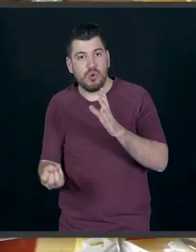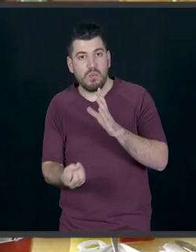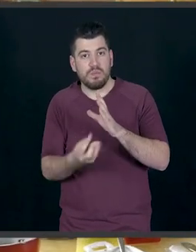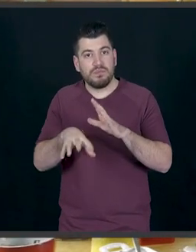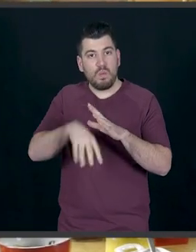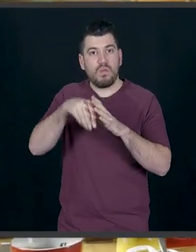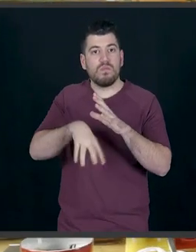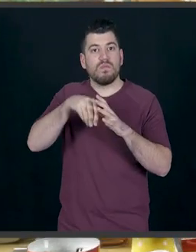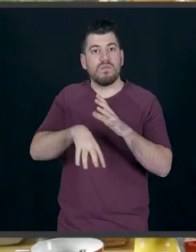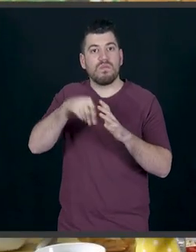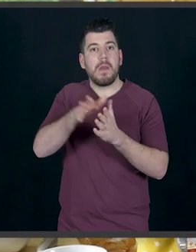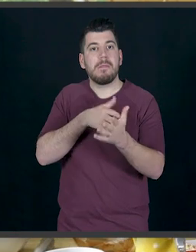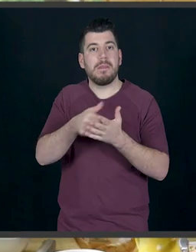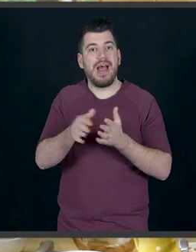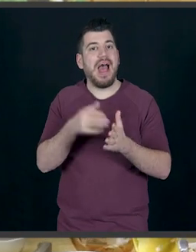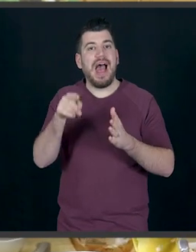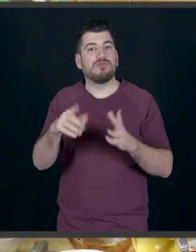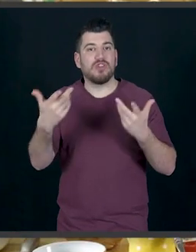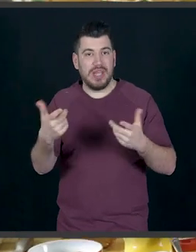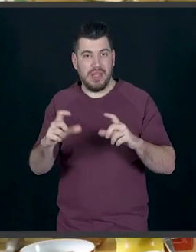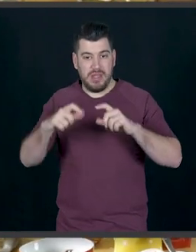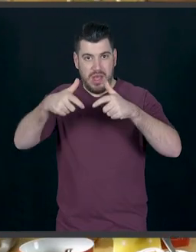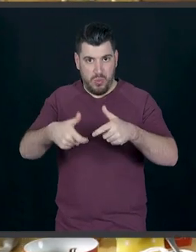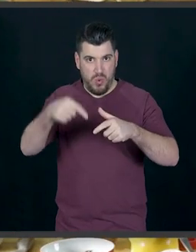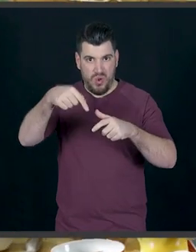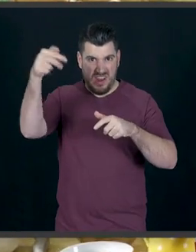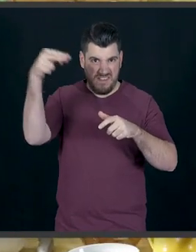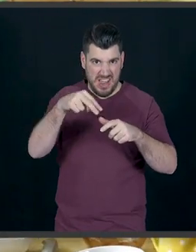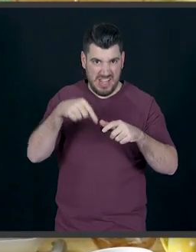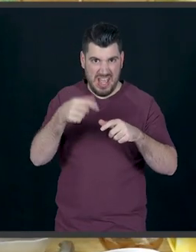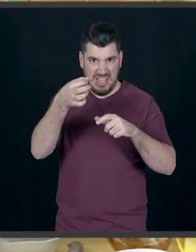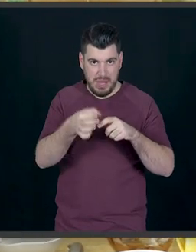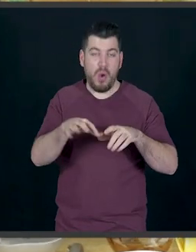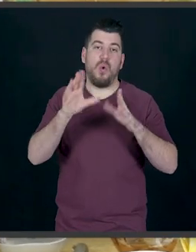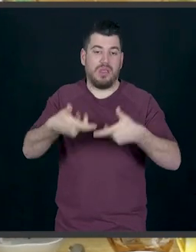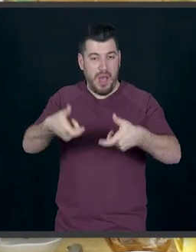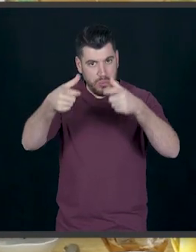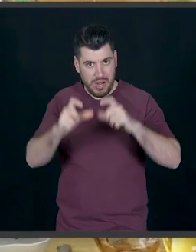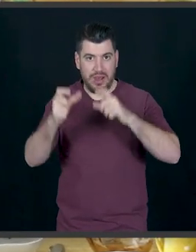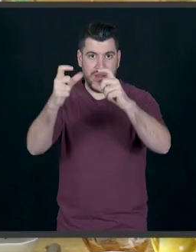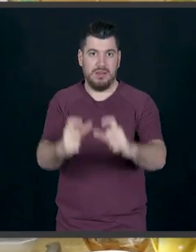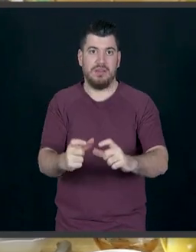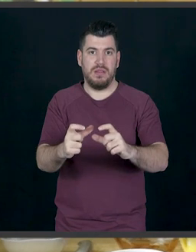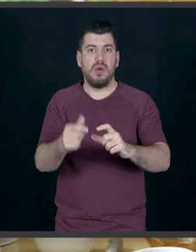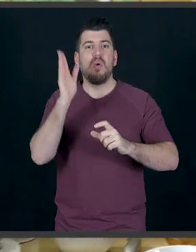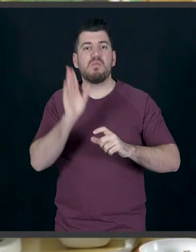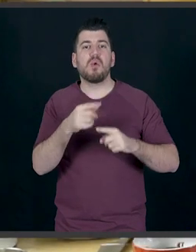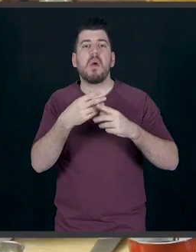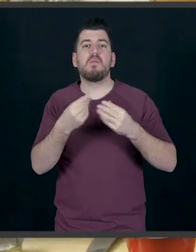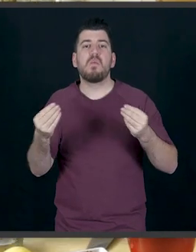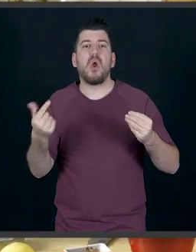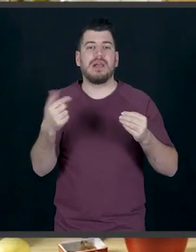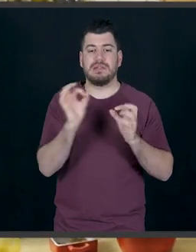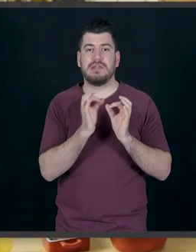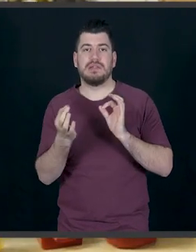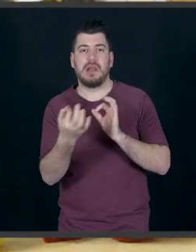αυτό το σερβίρουμε όχι από αυτή την πλευρά όπως καταλαβαίνεις. Το σερβίρουμε από την άλλη. Μπορούμε να κάνουμε και 2-3 διαφορετικές τρύπες και να γεμίσουμε σε πολλά σημεία. Έτσι όπως είναι θα